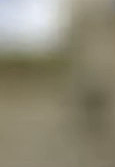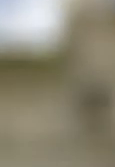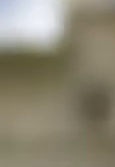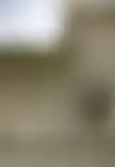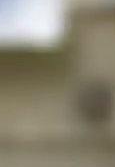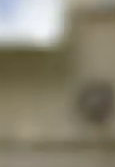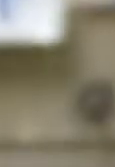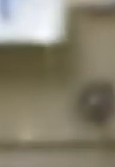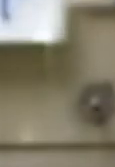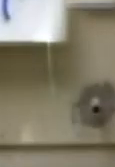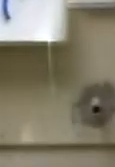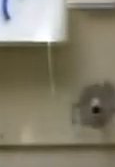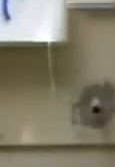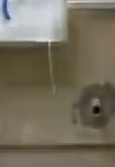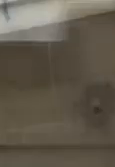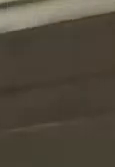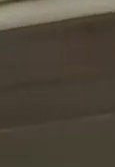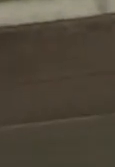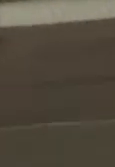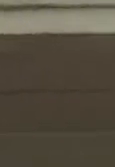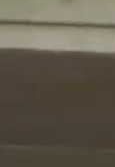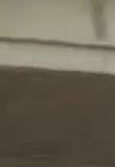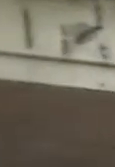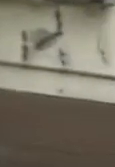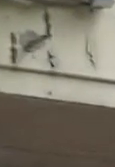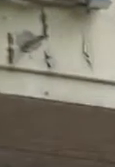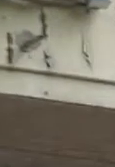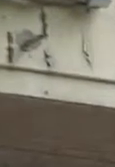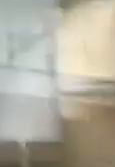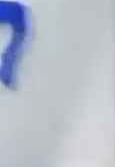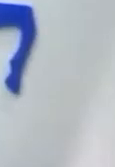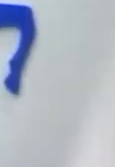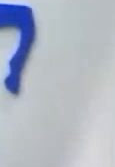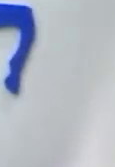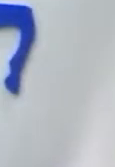poljoprivrednim proizvođačima Metals Banka, filijala Subotica